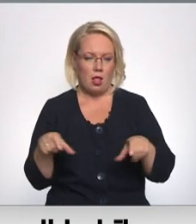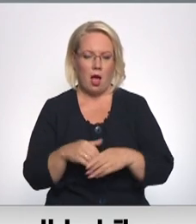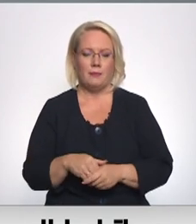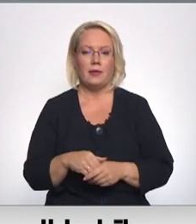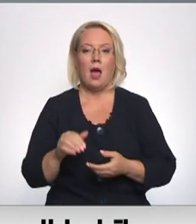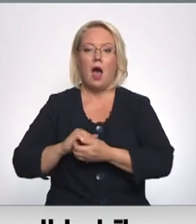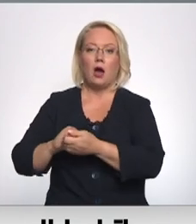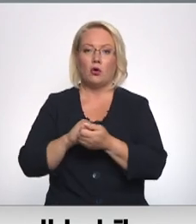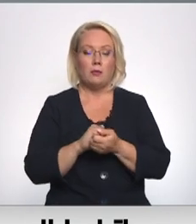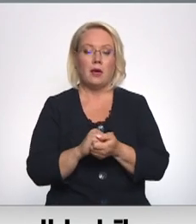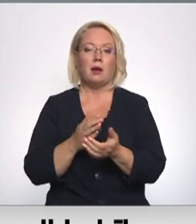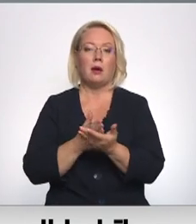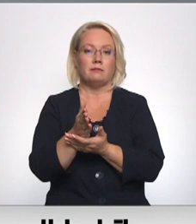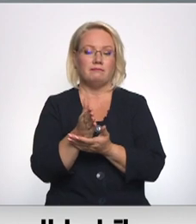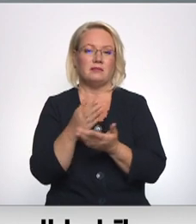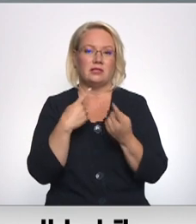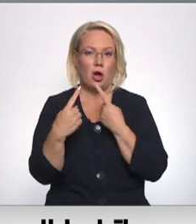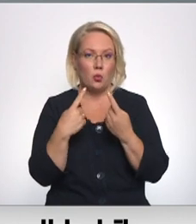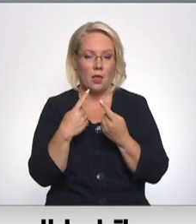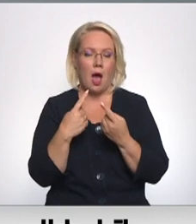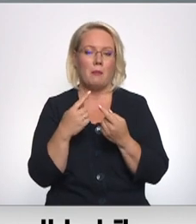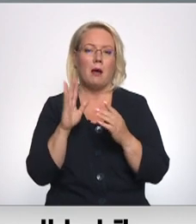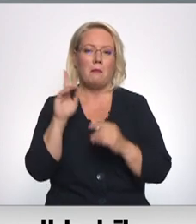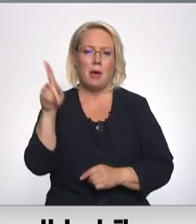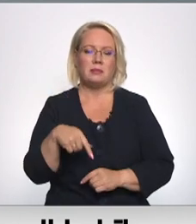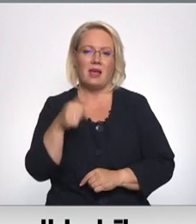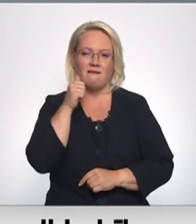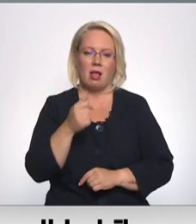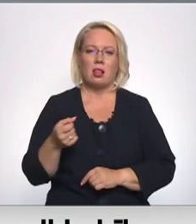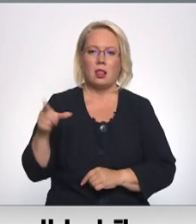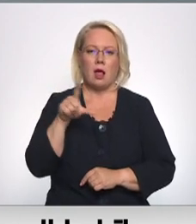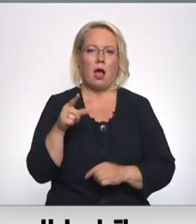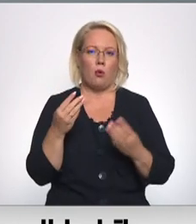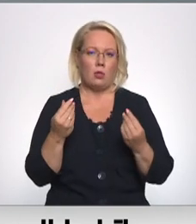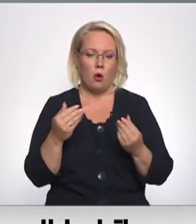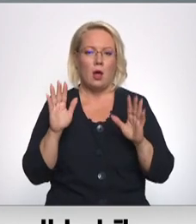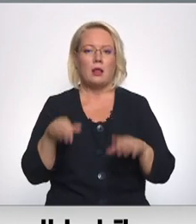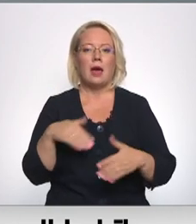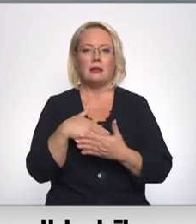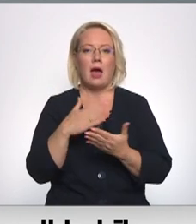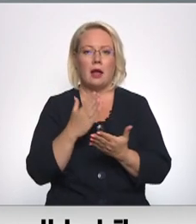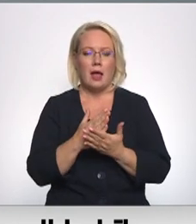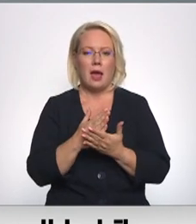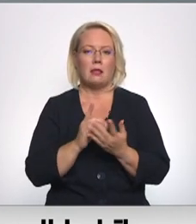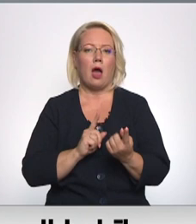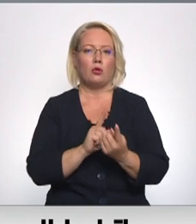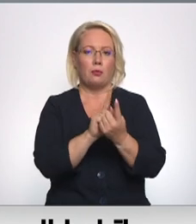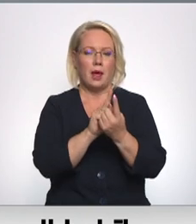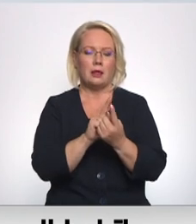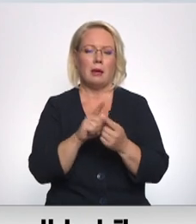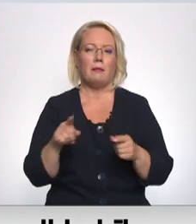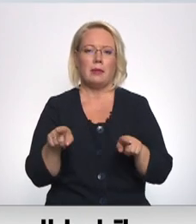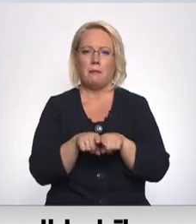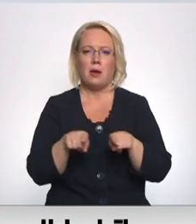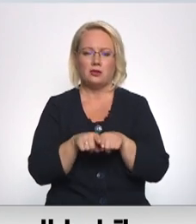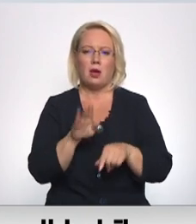Arotbiedrība devās uz šīm sarunām ar vēlmi pieprasīt vēl lielāku naudas summu, lai vismaz daļēji kā nāktu pretī kaut vai tiem pašiem